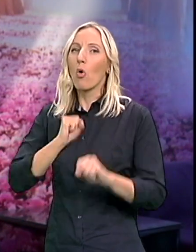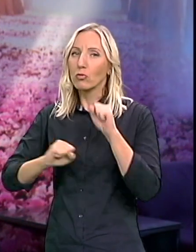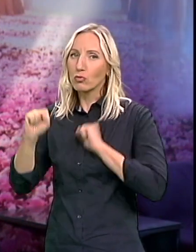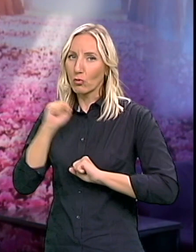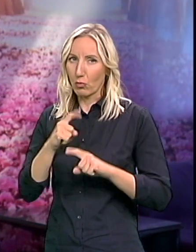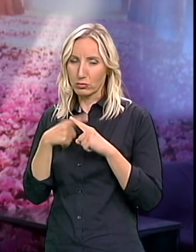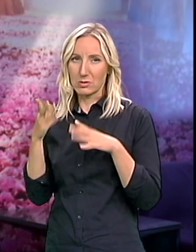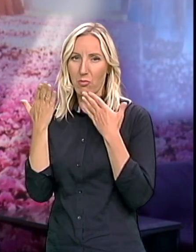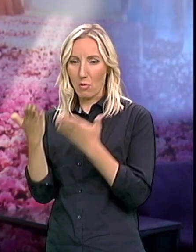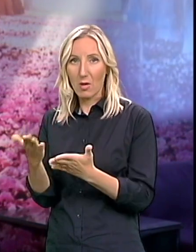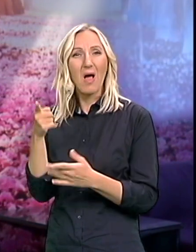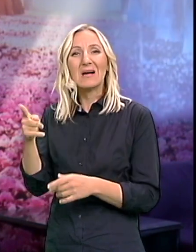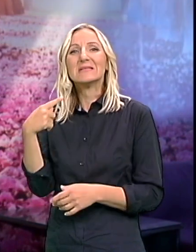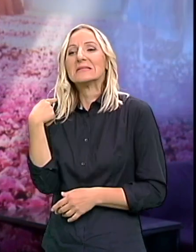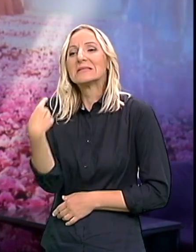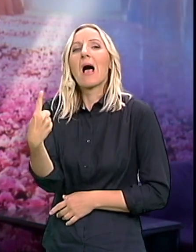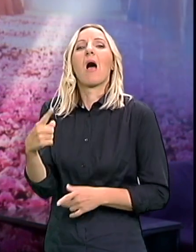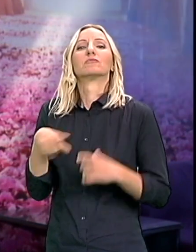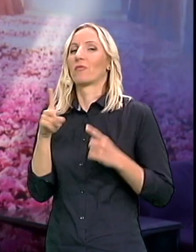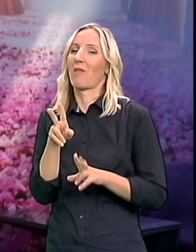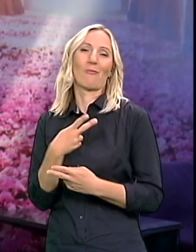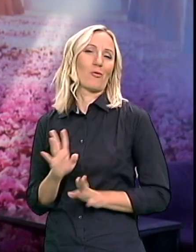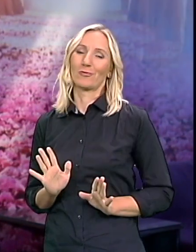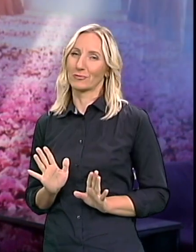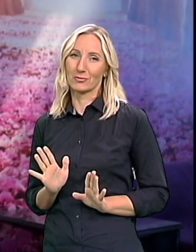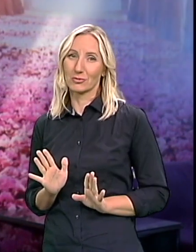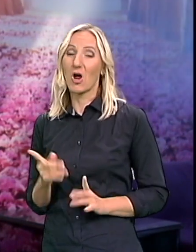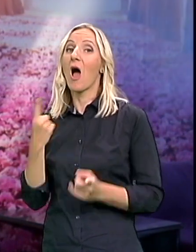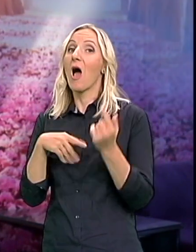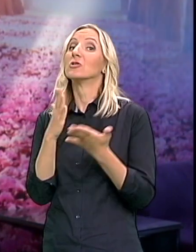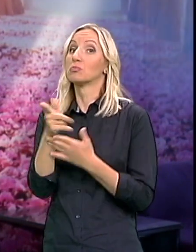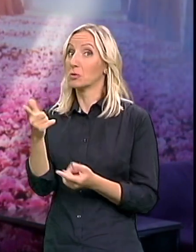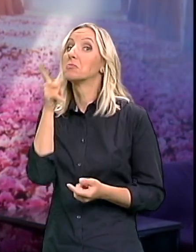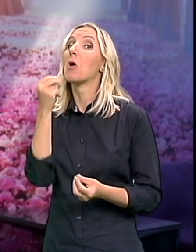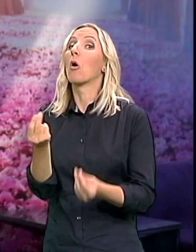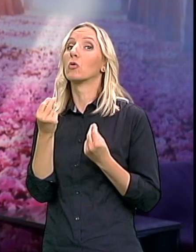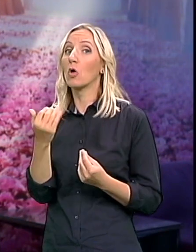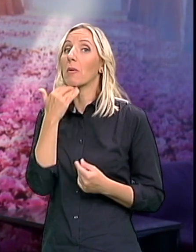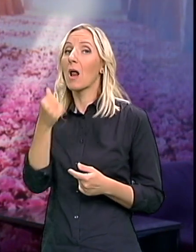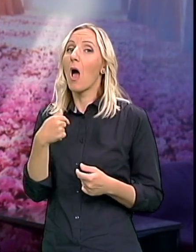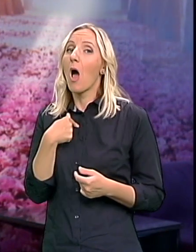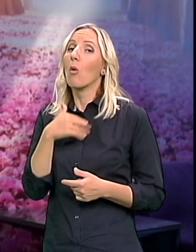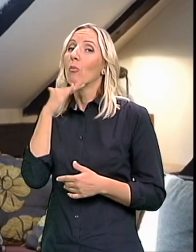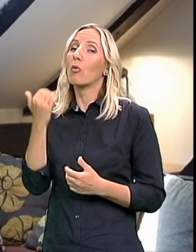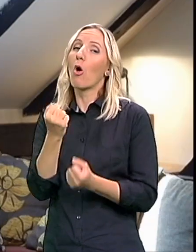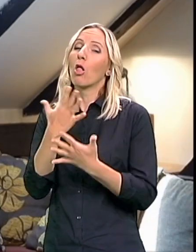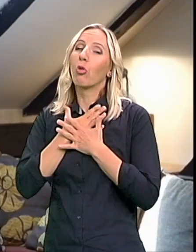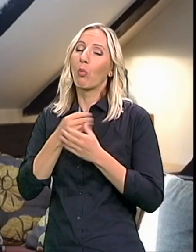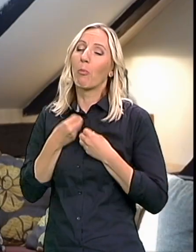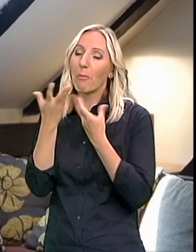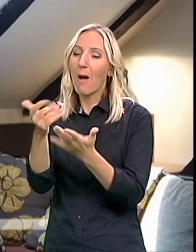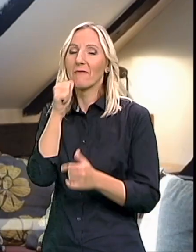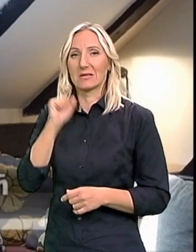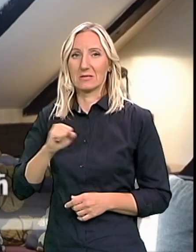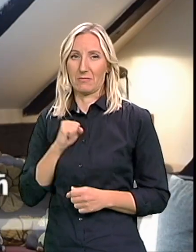Da nikad neće moći samostalno da živi Ali da će biti jako dobar Ukoliko mu mu damo puno ljubavi i strpljenja Istina kao